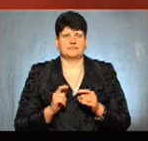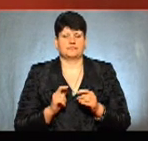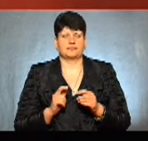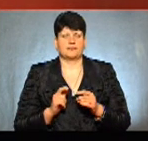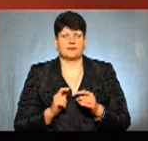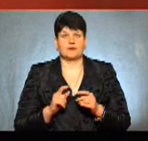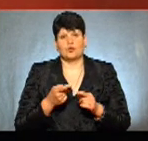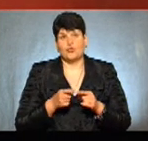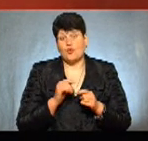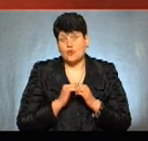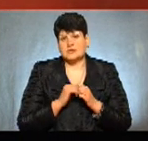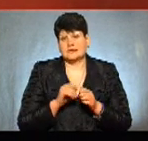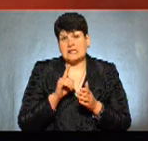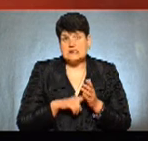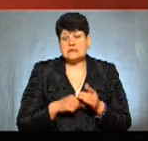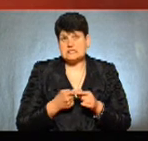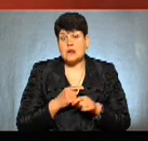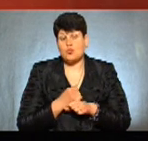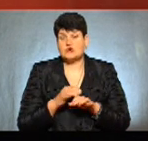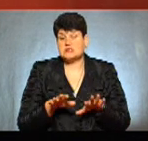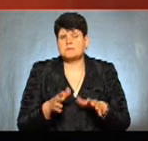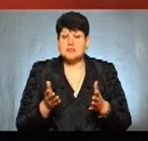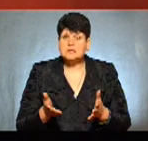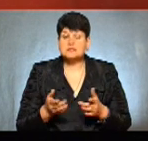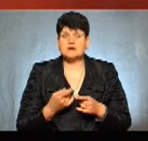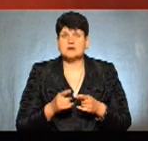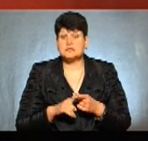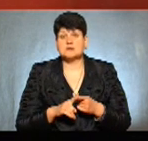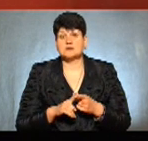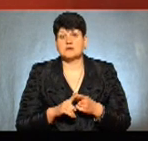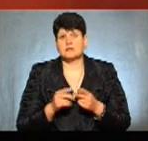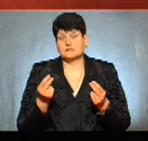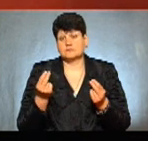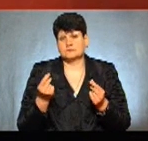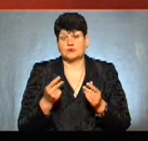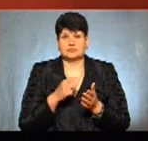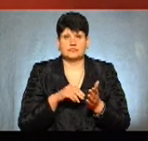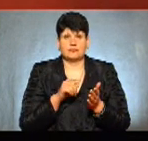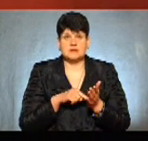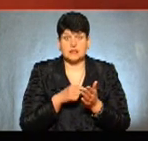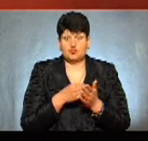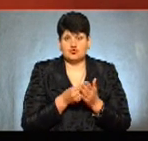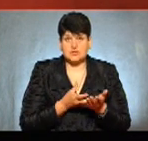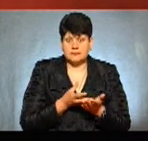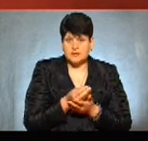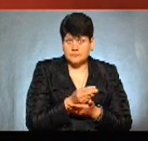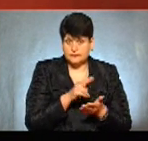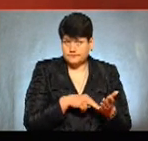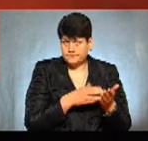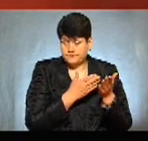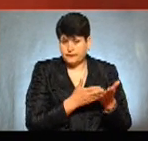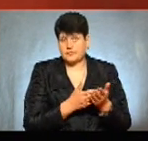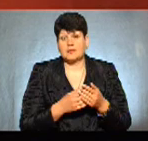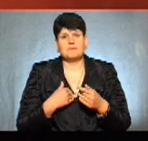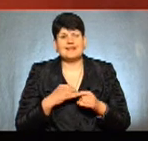це є робоче місце, це є і якісь надходження до міського бюджету. В даному випадку